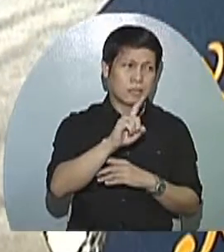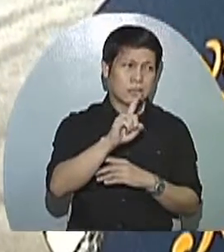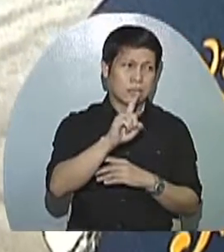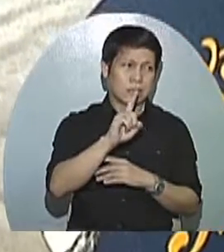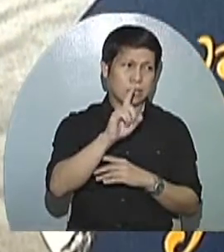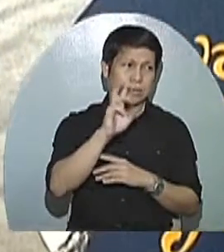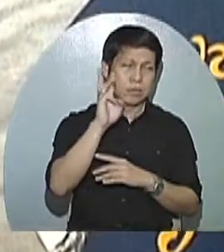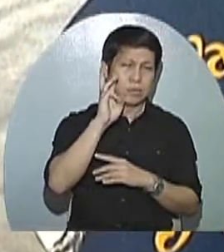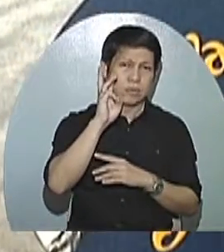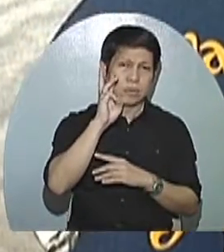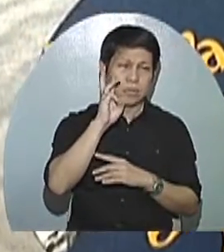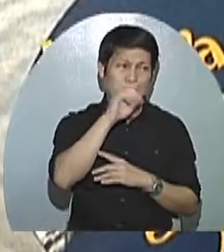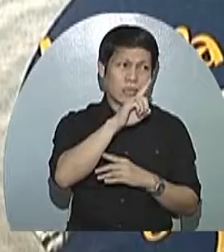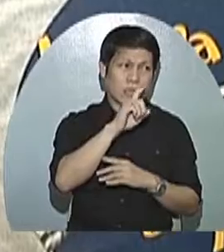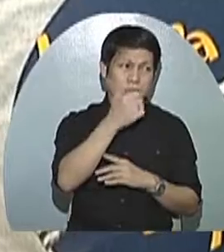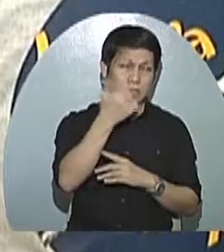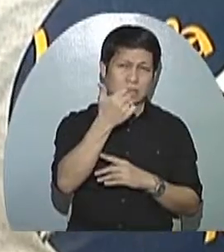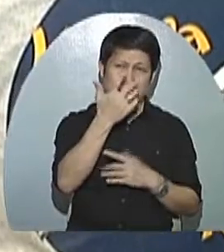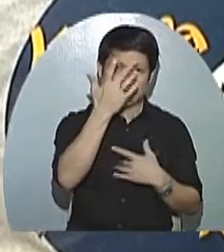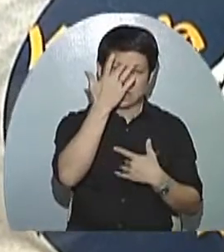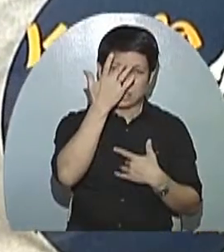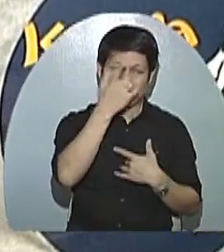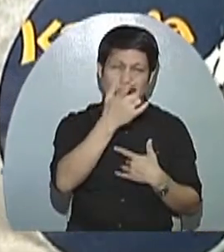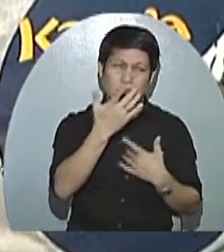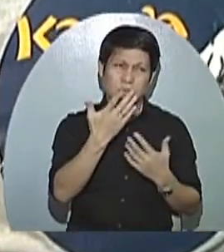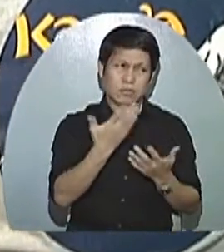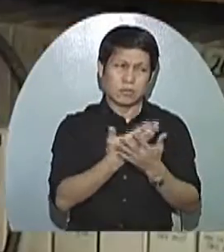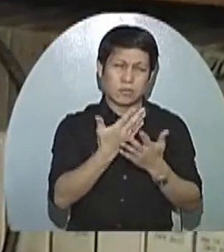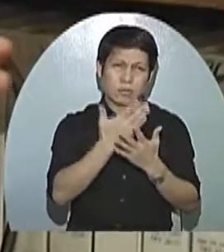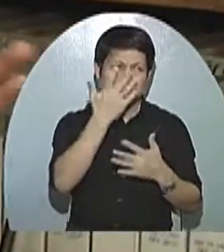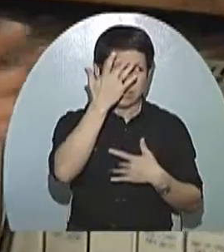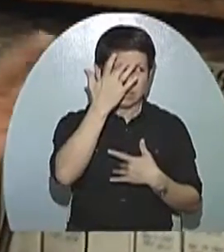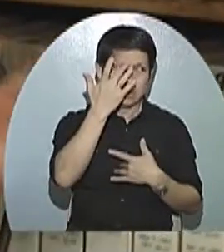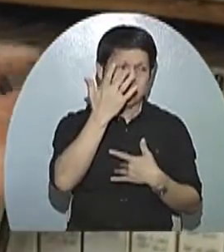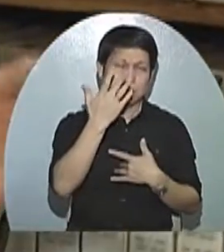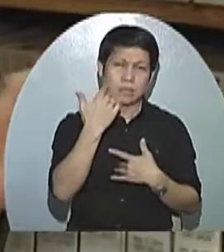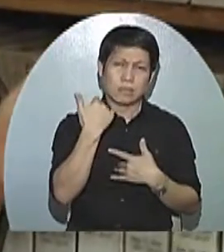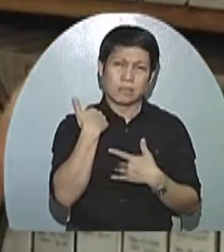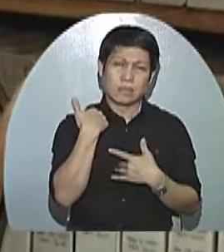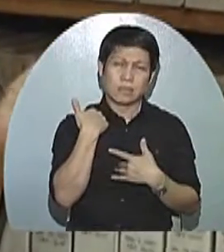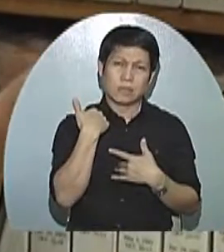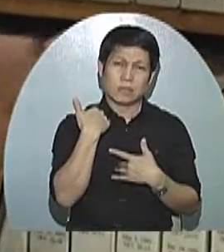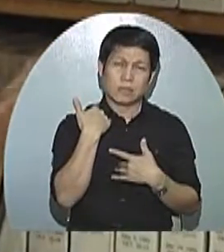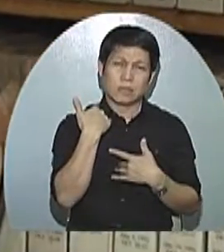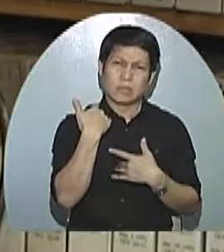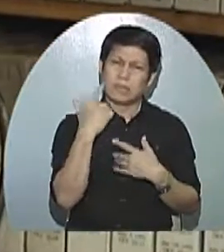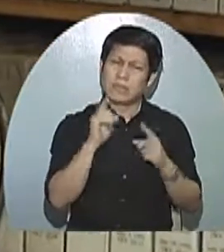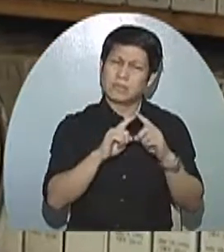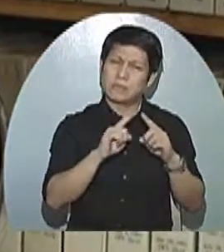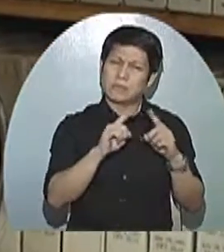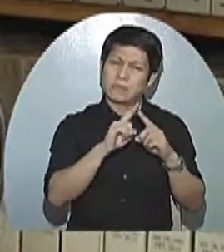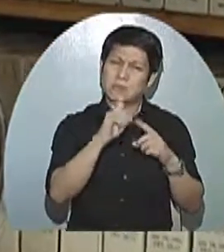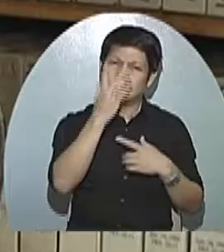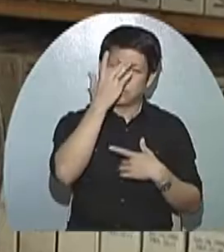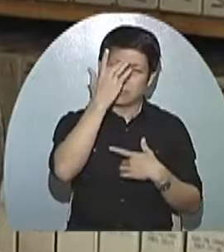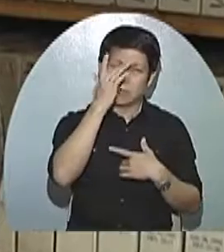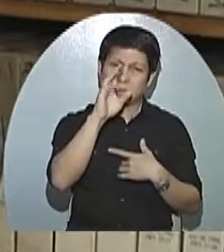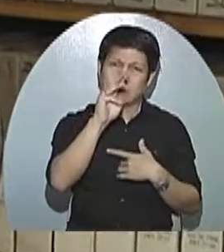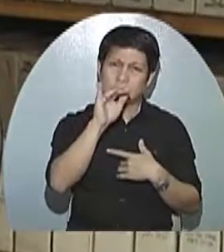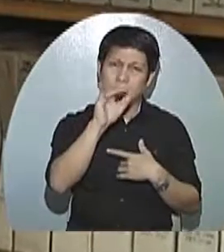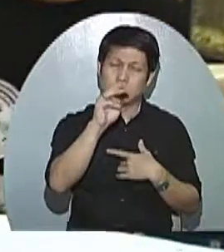Nakilala natin si Wilfredo Santos na may kakaibang sakit o karamdaman na nadiagnose sa pagkakaroon ng rare case of